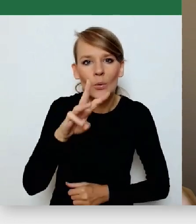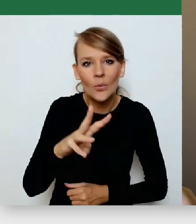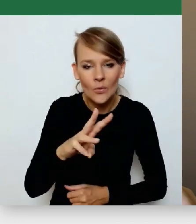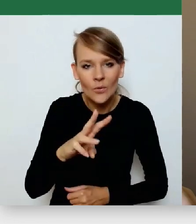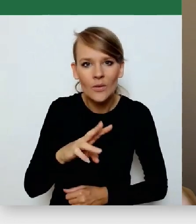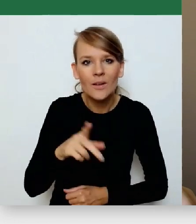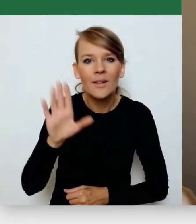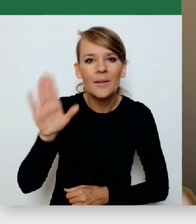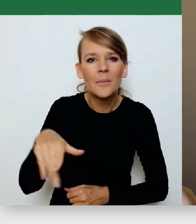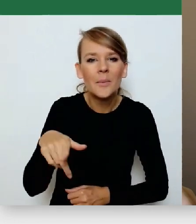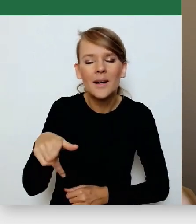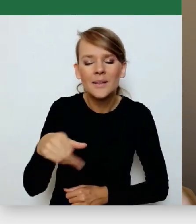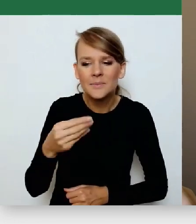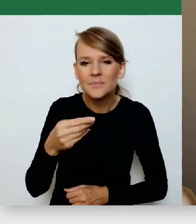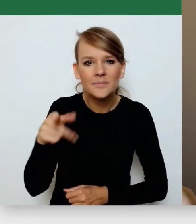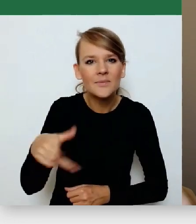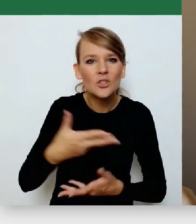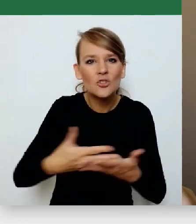to co się z ziemi bierze,